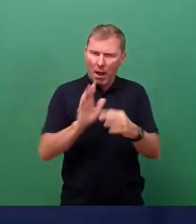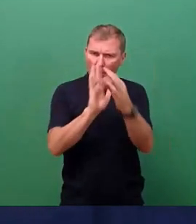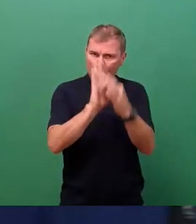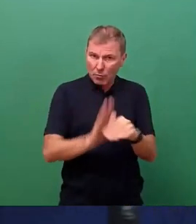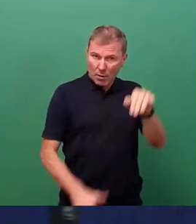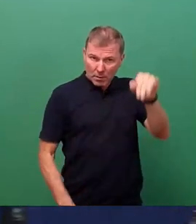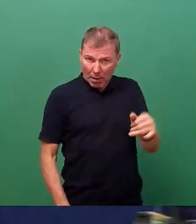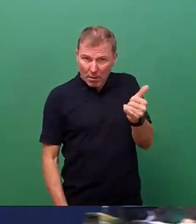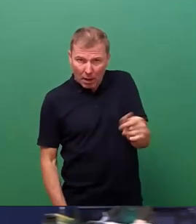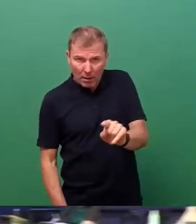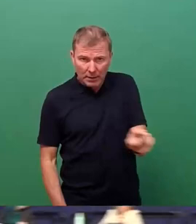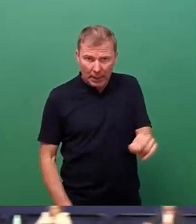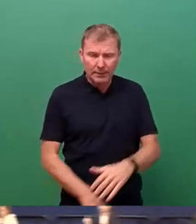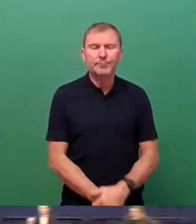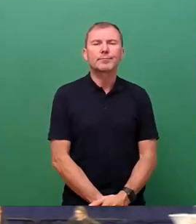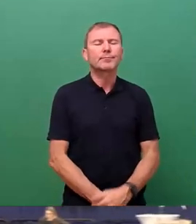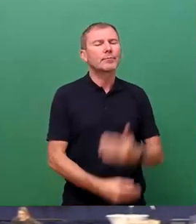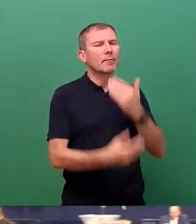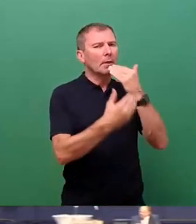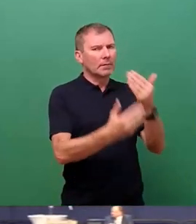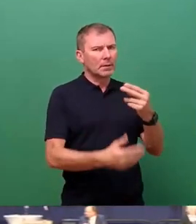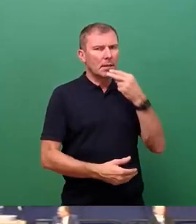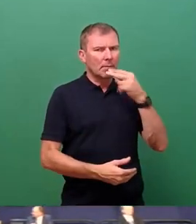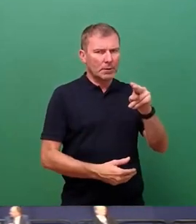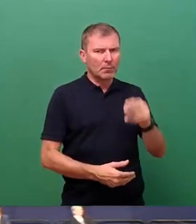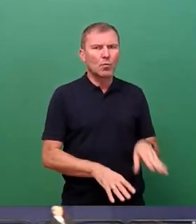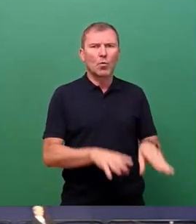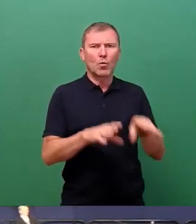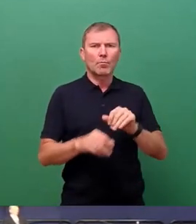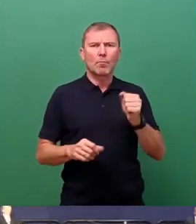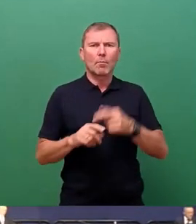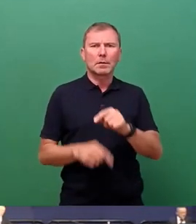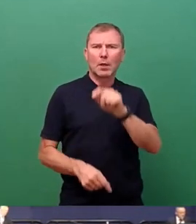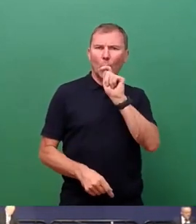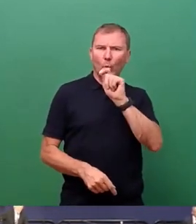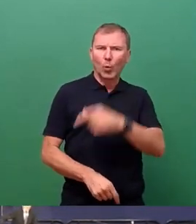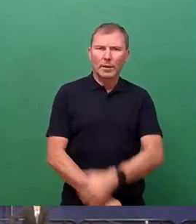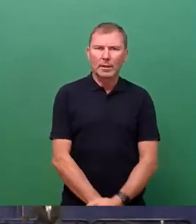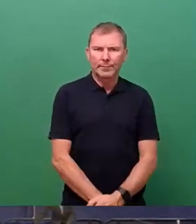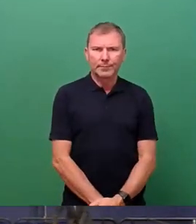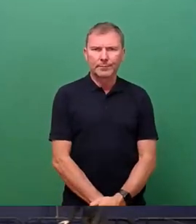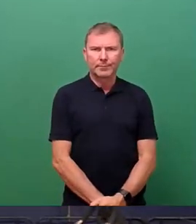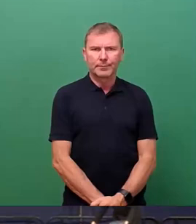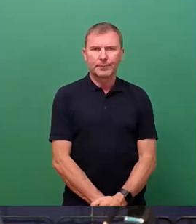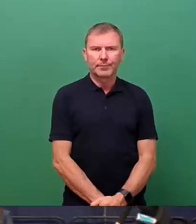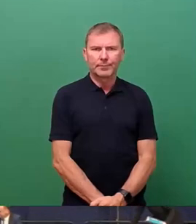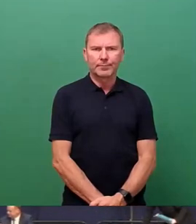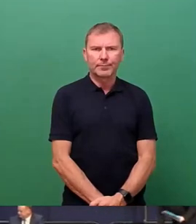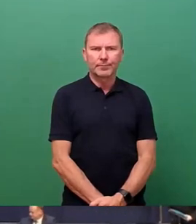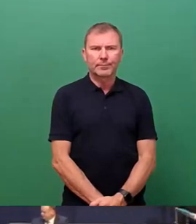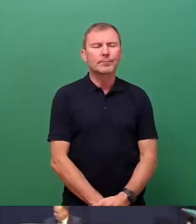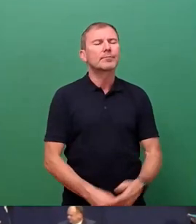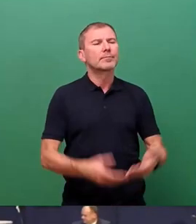Vielen Dank. Die Beantwortung übernimmt Herr Bürgermeister Kühn. Sehr geehrter Herr Maloni, wir sind